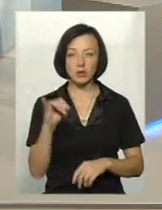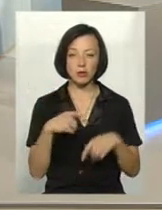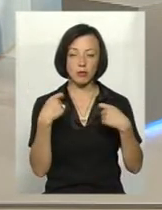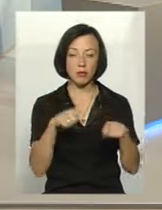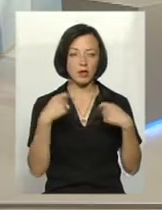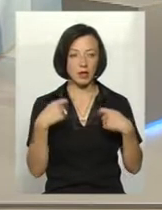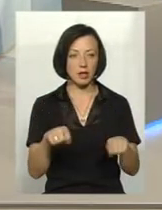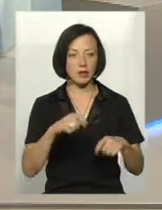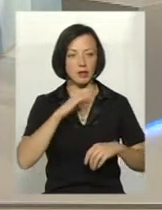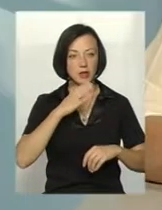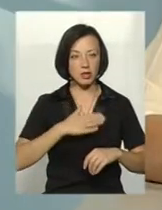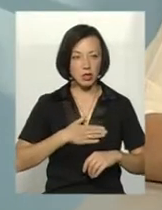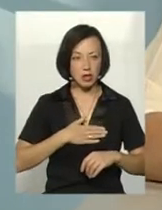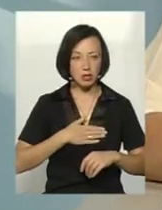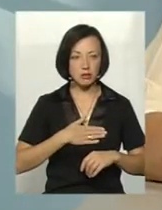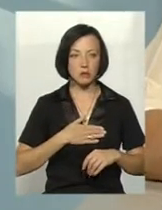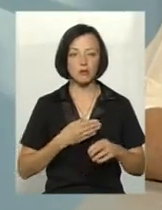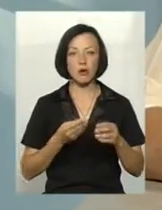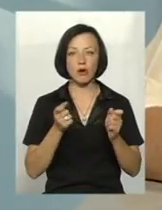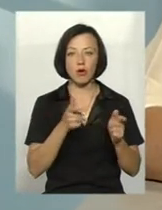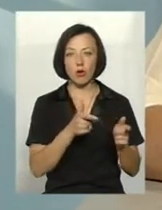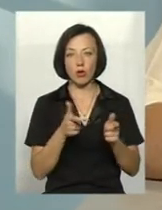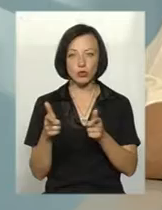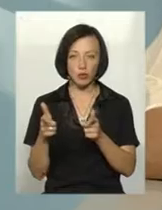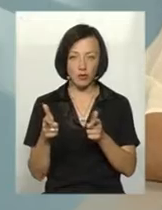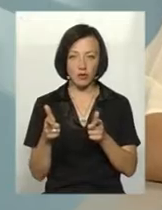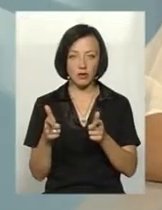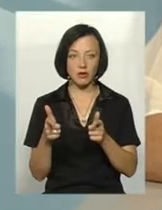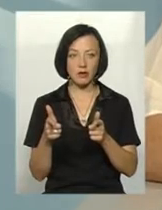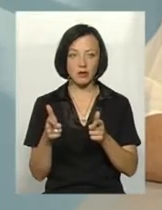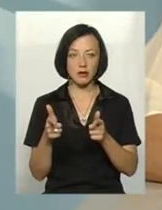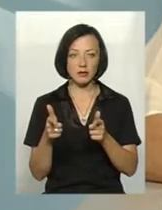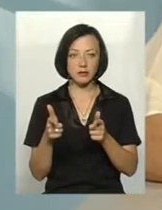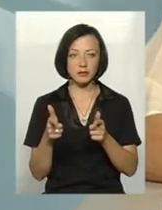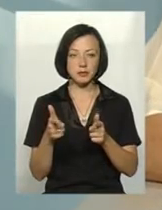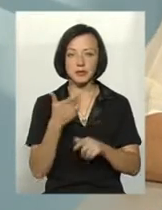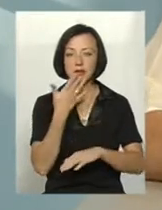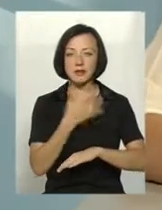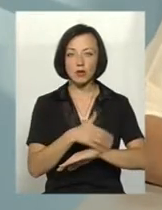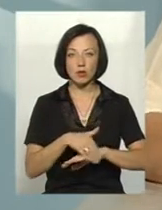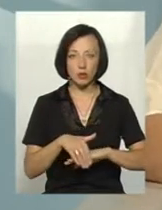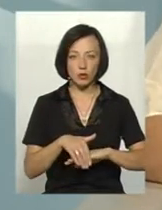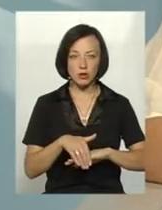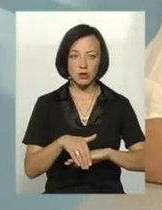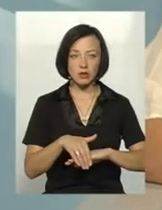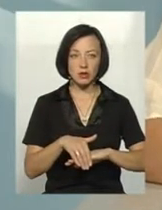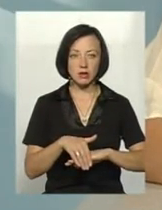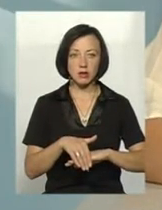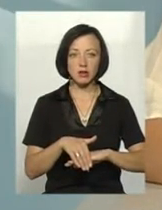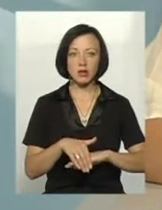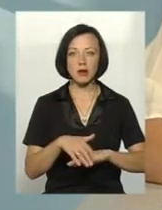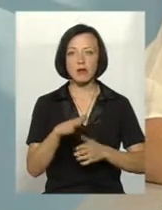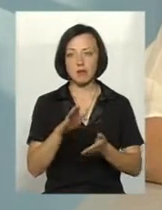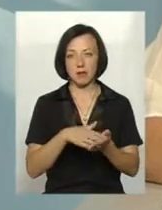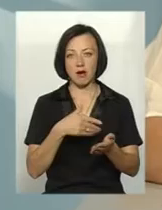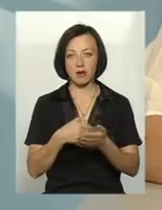продаємо і нашим підприємцям шрот, вже продукти переробки, і продаємо за кордон, і разом з тим це саме масло.